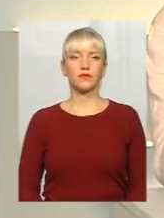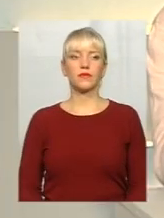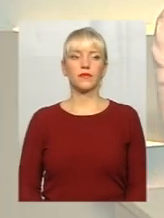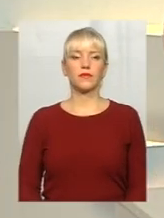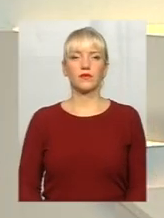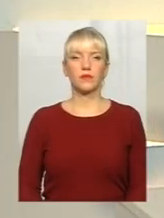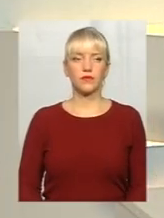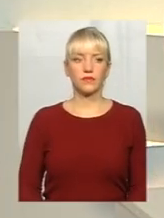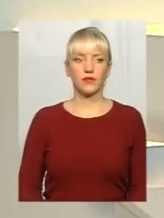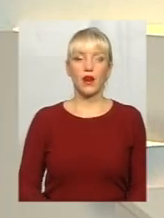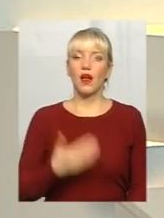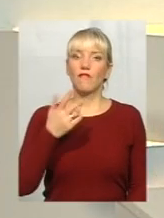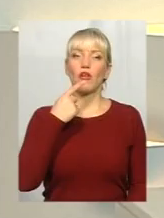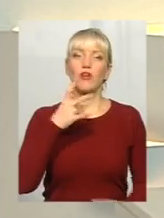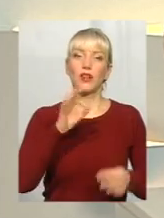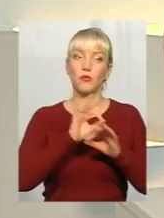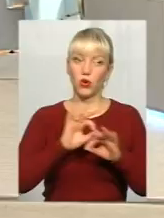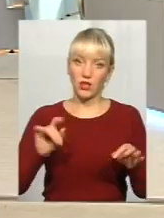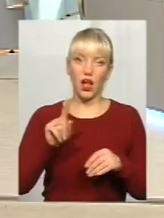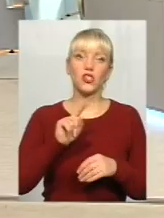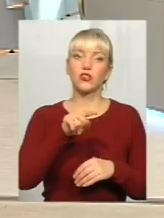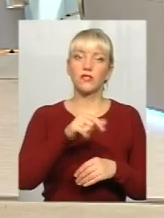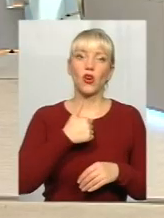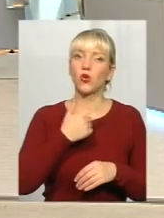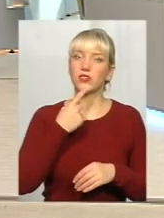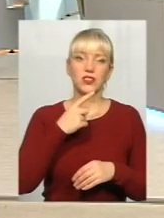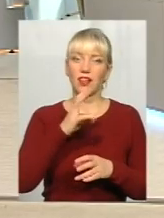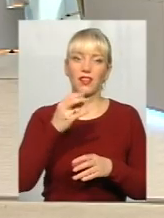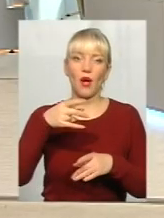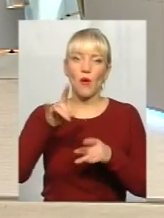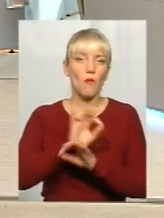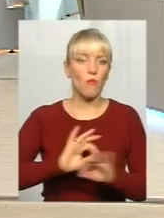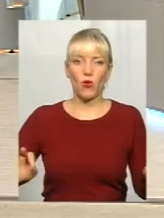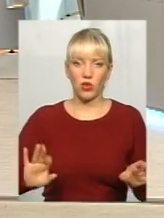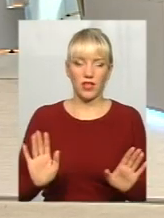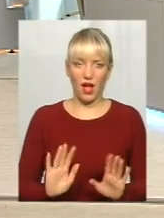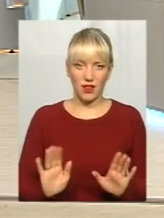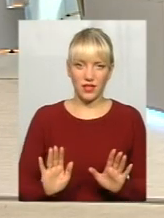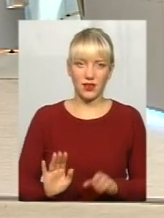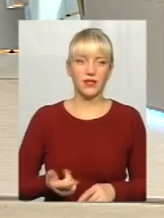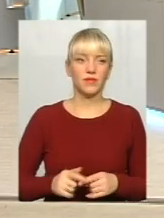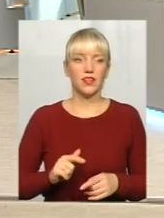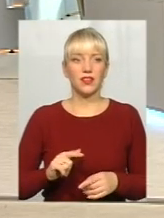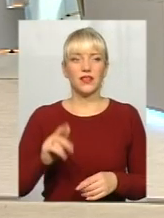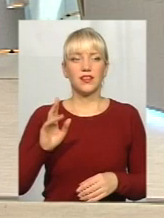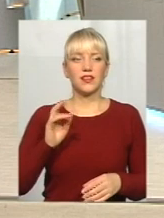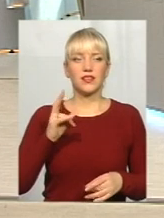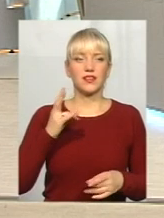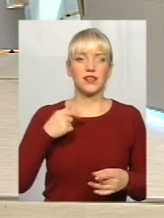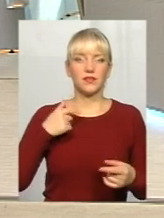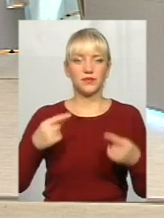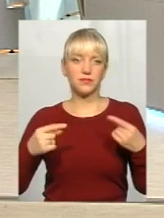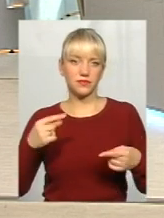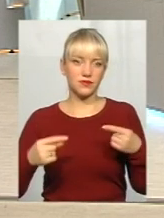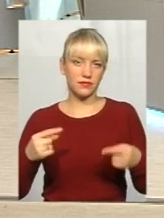Ви сказали про ідеальне, а ви, мабуть, хочете про те, там реальне сказати. Ви називали багато таких речей, які не були, не є на сьогоднішній день